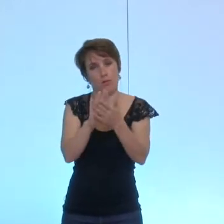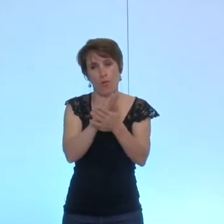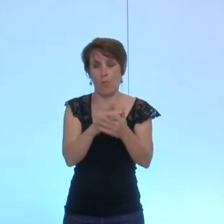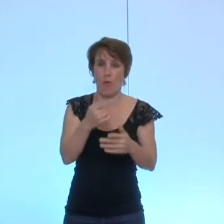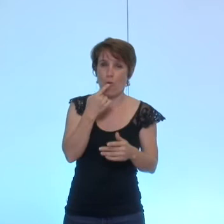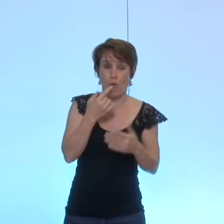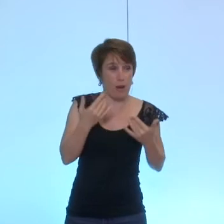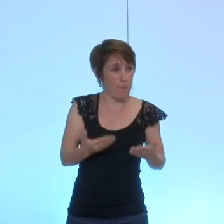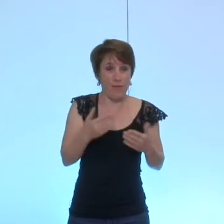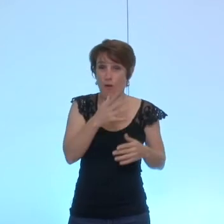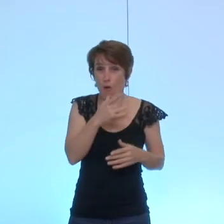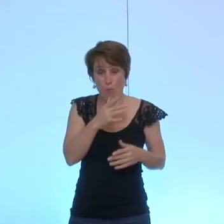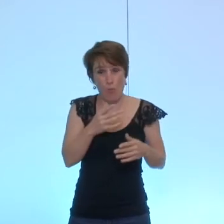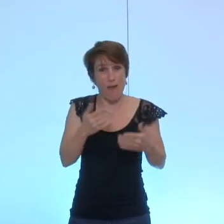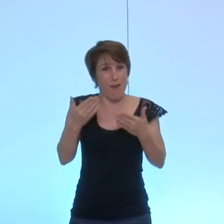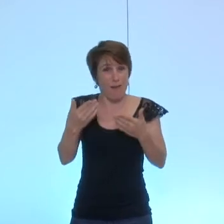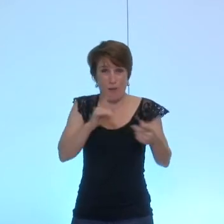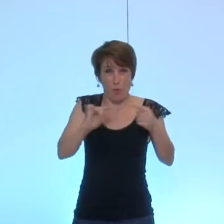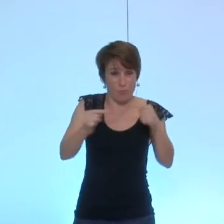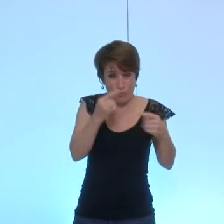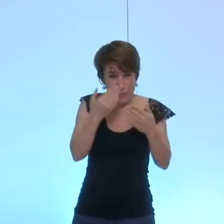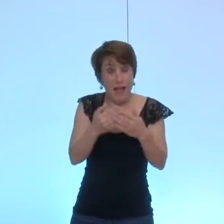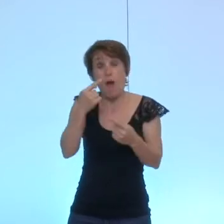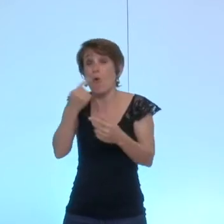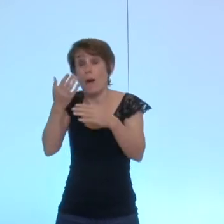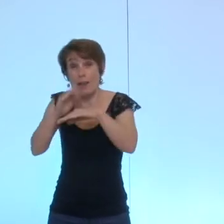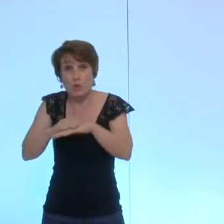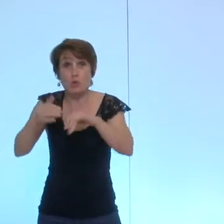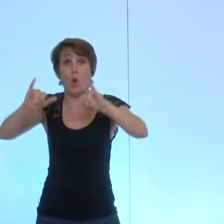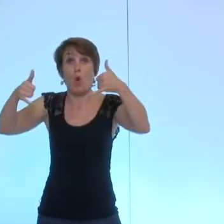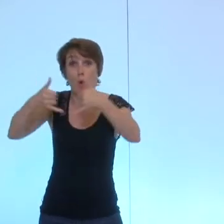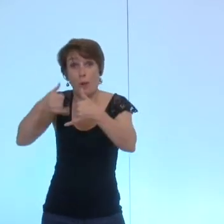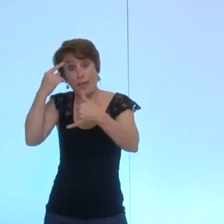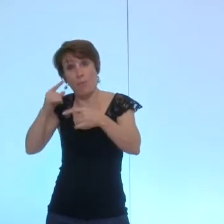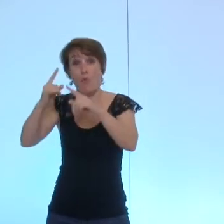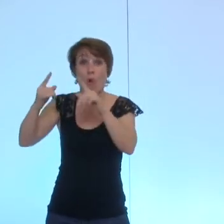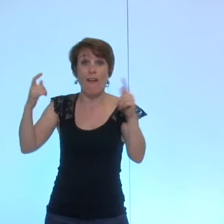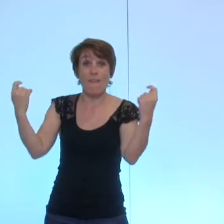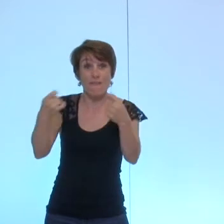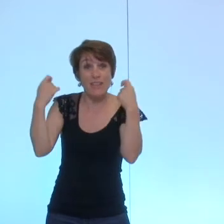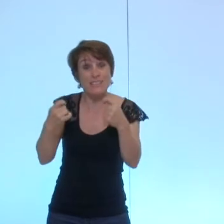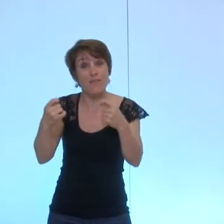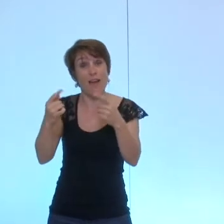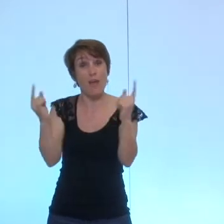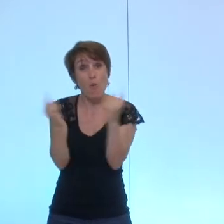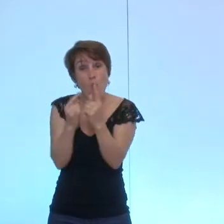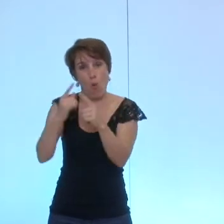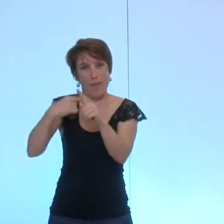agricole commune à partir d'une délibération sur le festival de films de court-métrage quand même oui mais le film de court-métrage parce'il me semble en plus